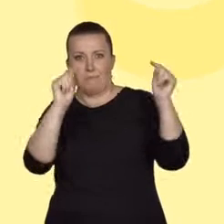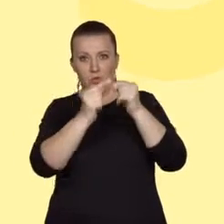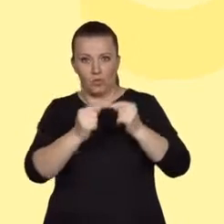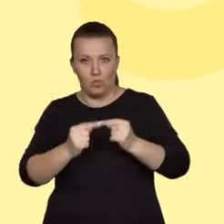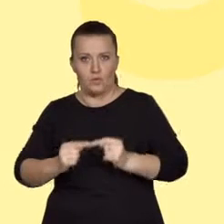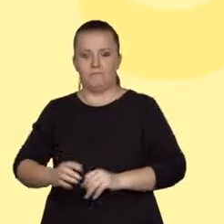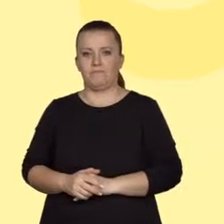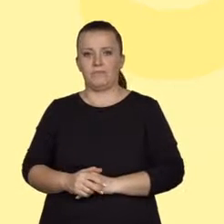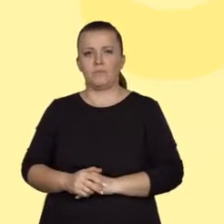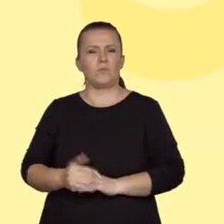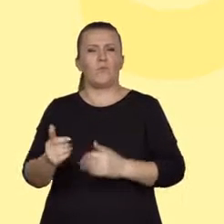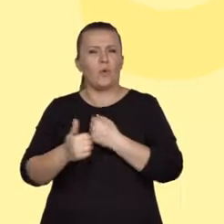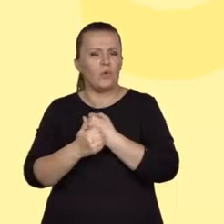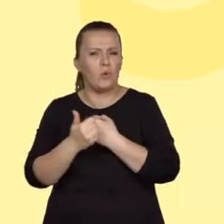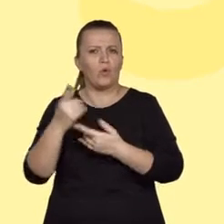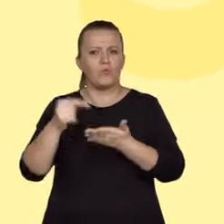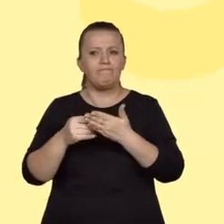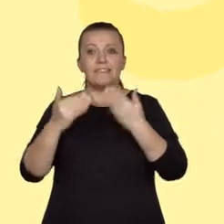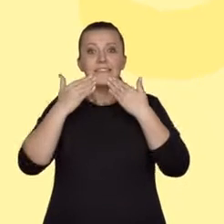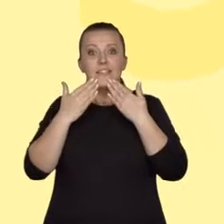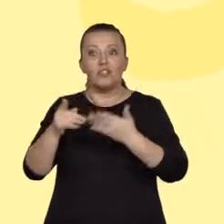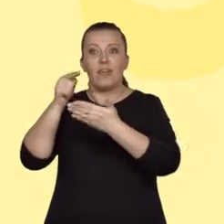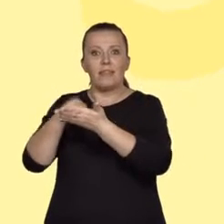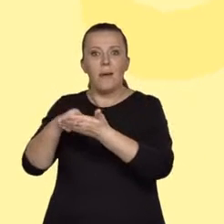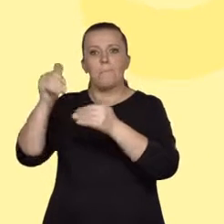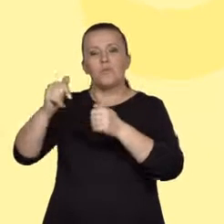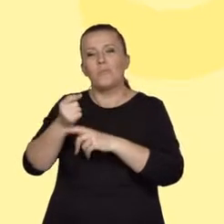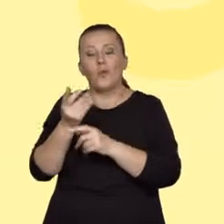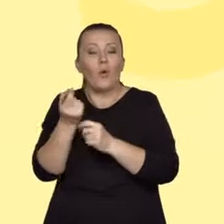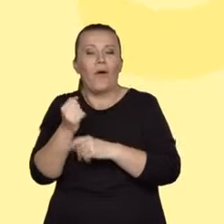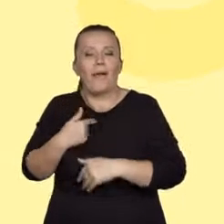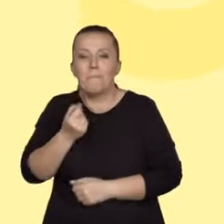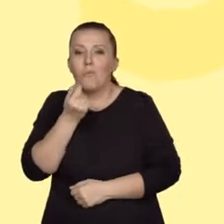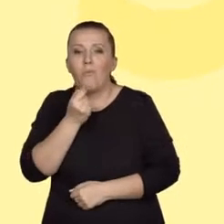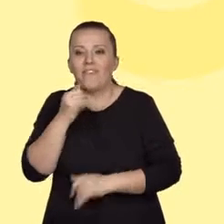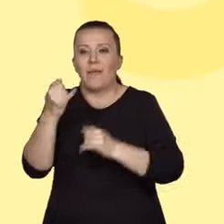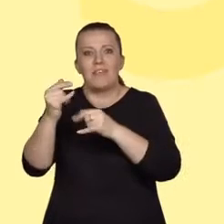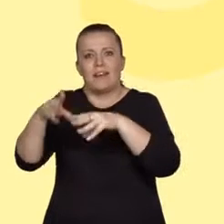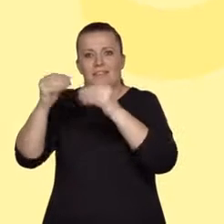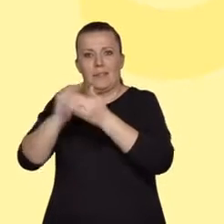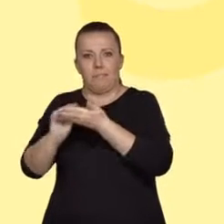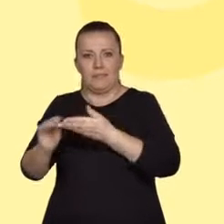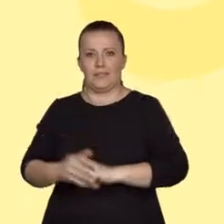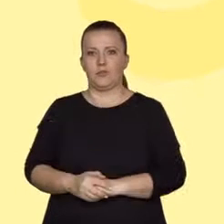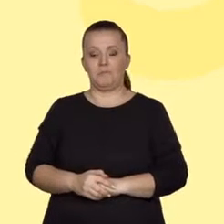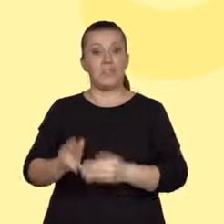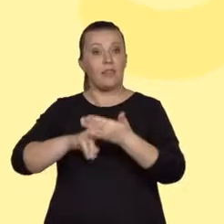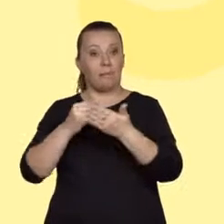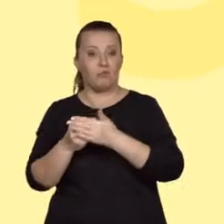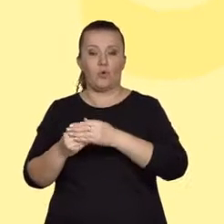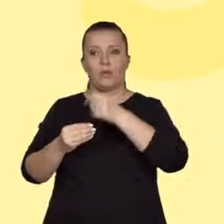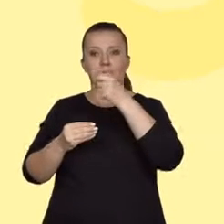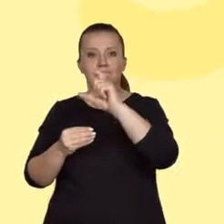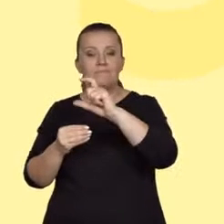Inaczej mówiąc, możemy na jej podstawie podpowiedzieć, jak zaczynać własny tekst. We wstępie może pojawić się wytłumaczenie tematu i tytułu.